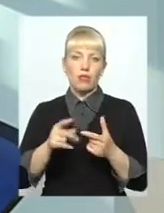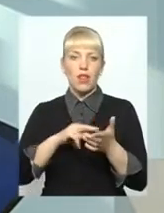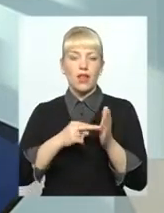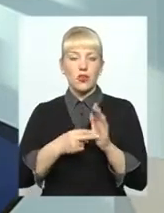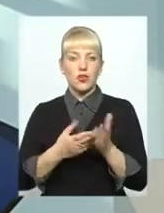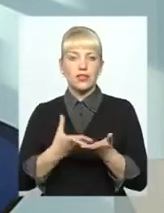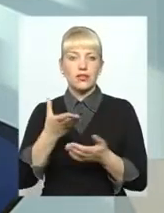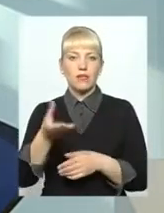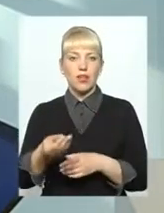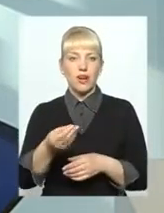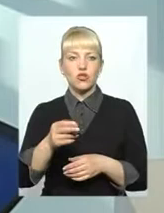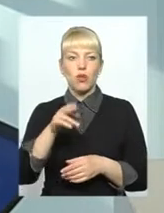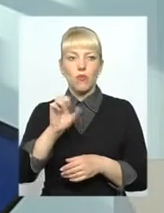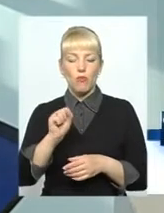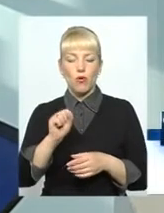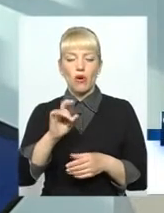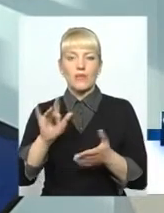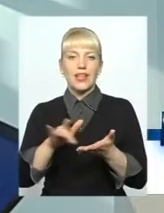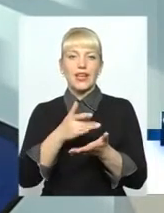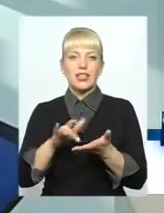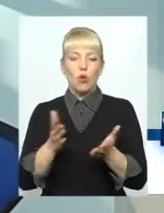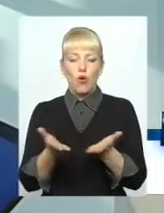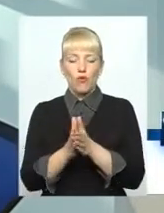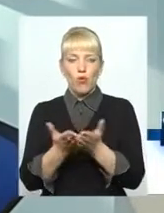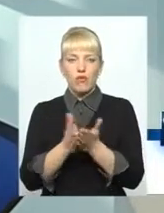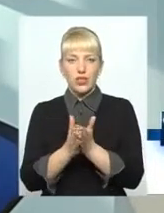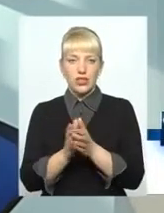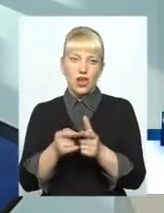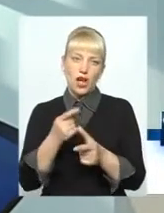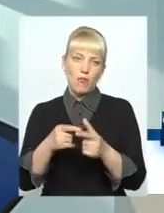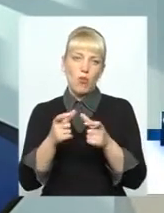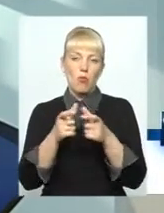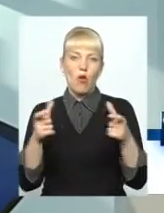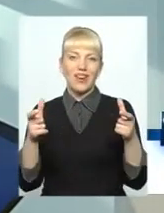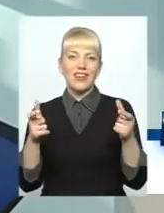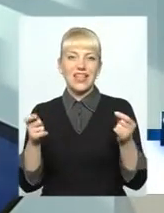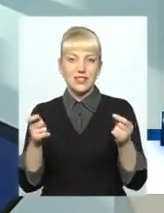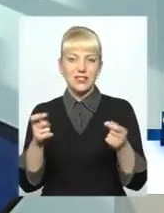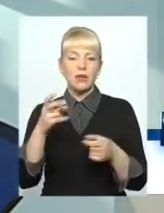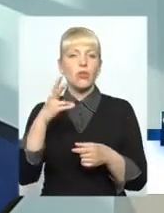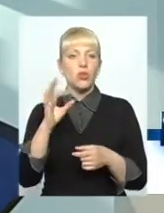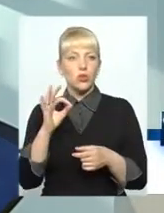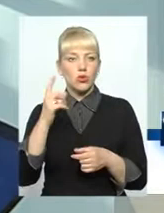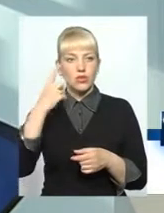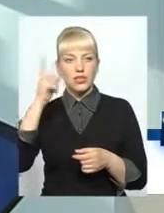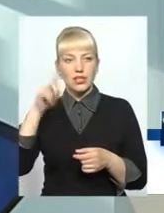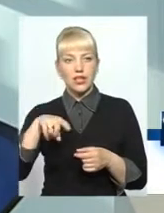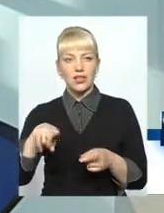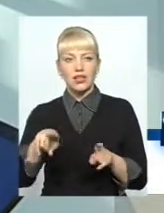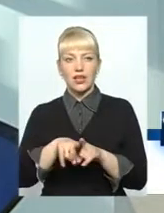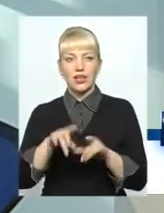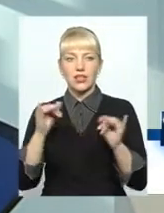сплачувати по розрахунковій книжці, або по квитанціям постачальника. Але, знаєте, така